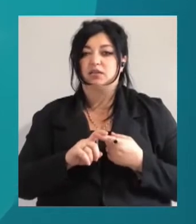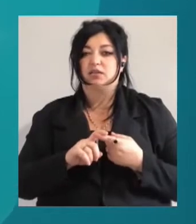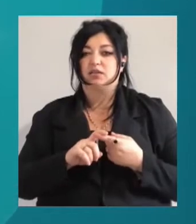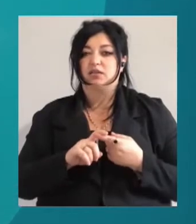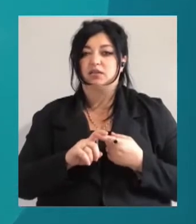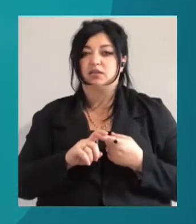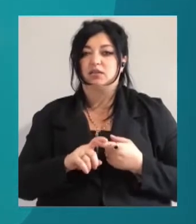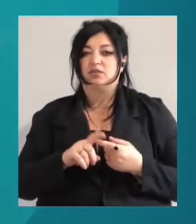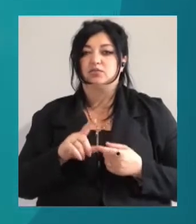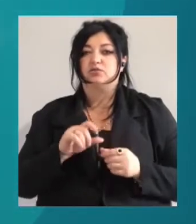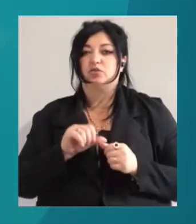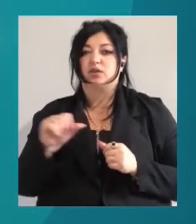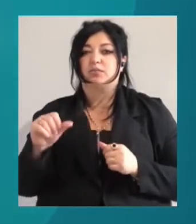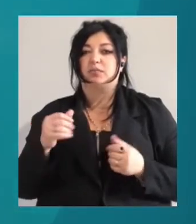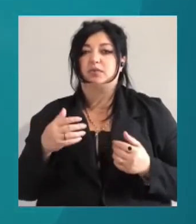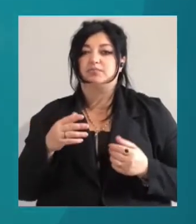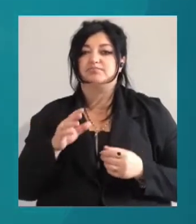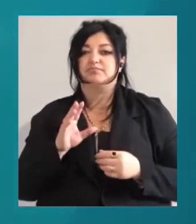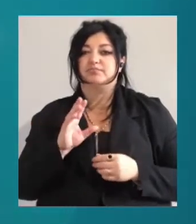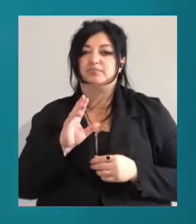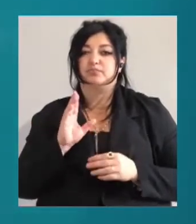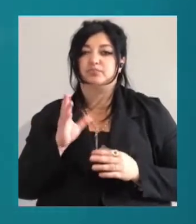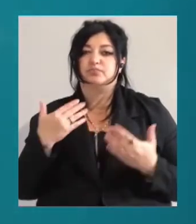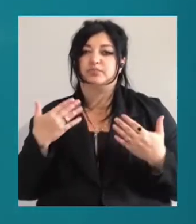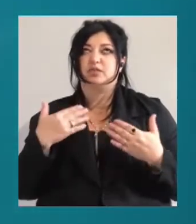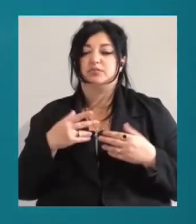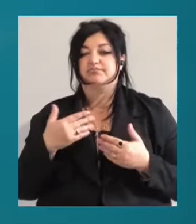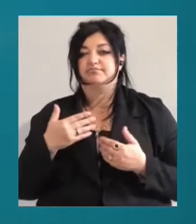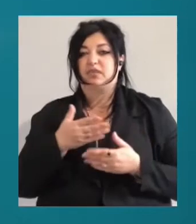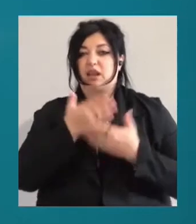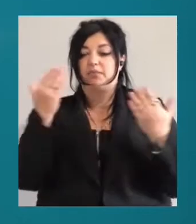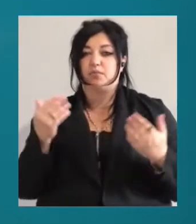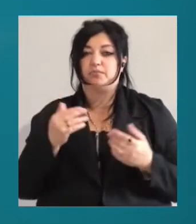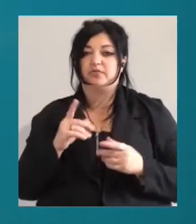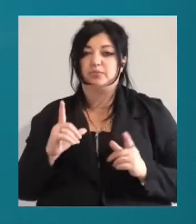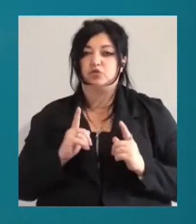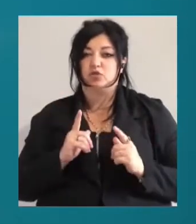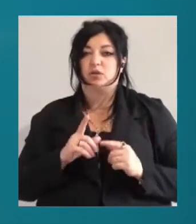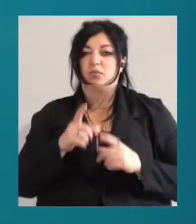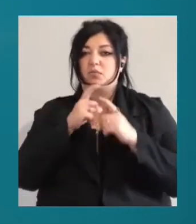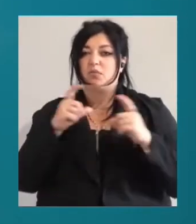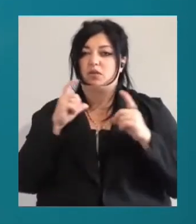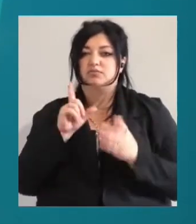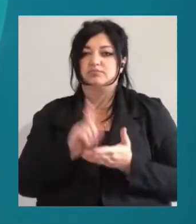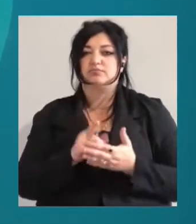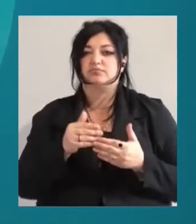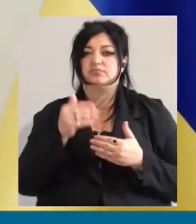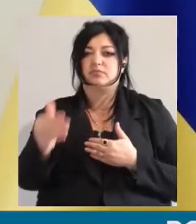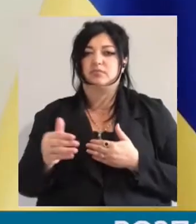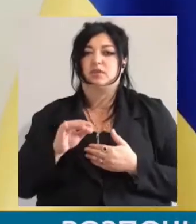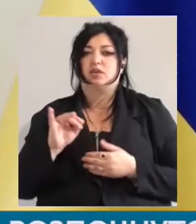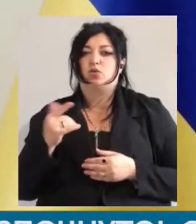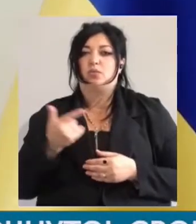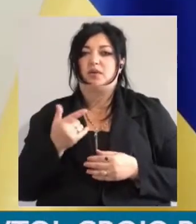відкритим небом. Обов'язковим залишаються маски, дезінфектори, дотриматися станції та спецперепустки у громадський транспорт.